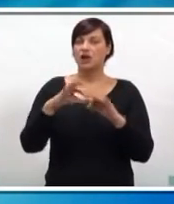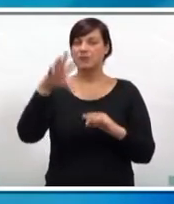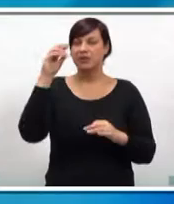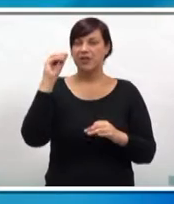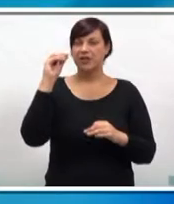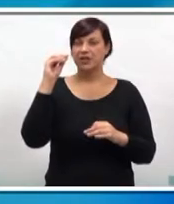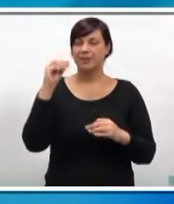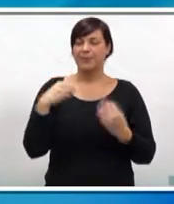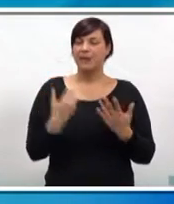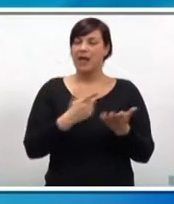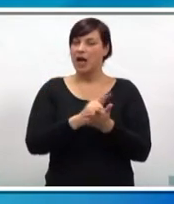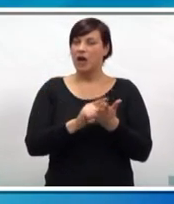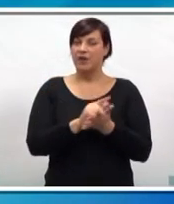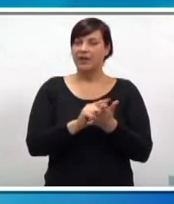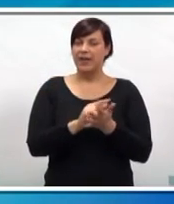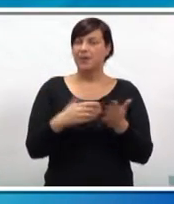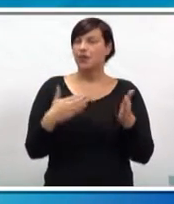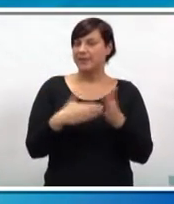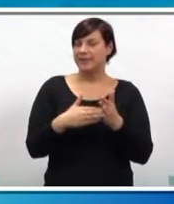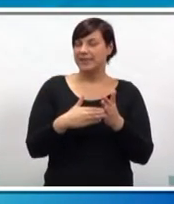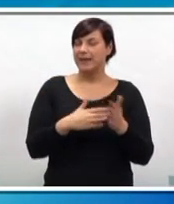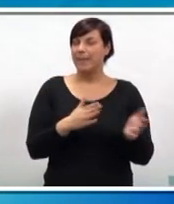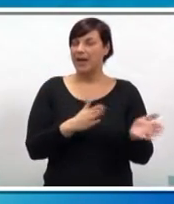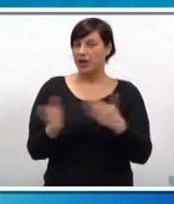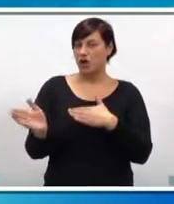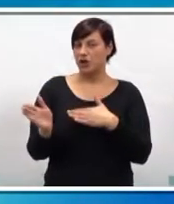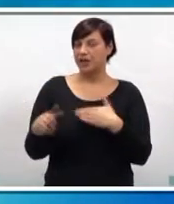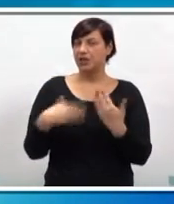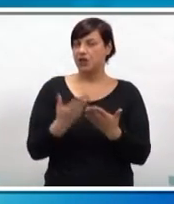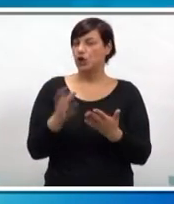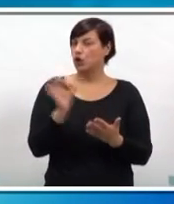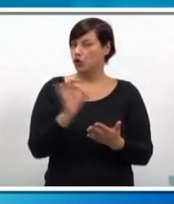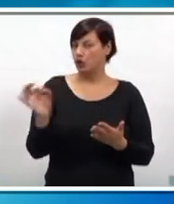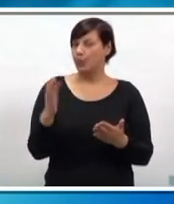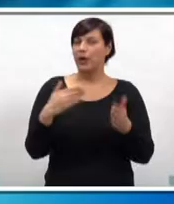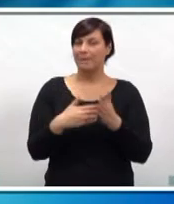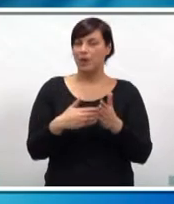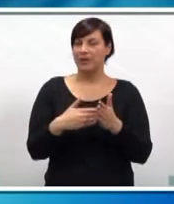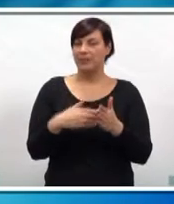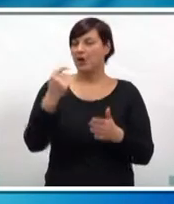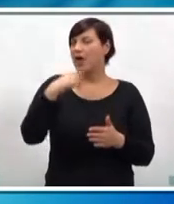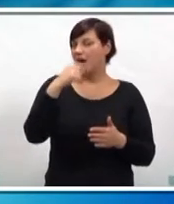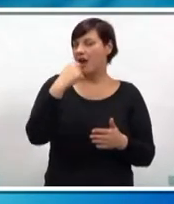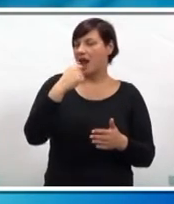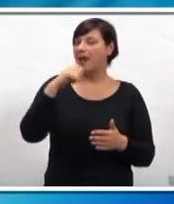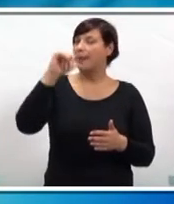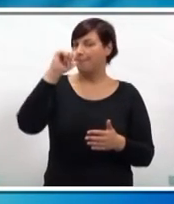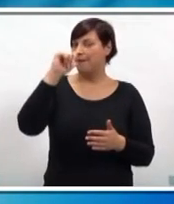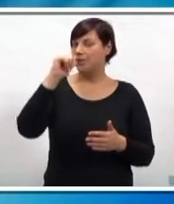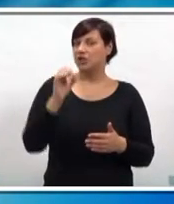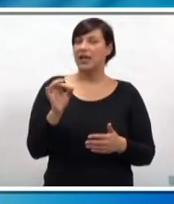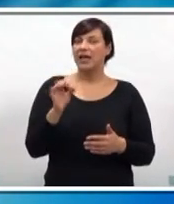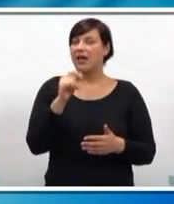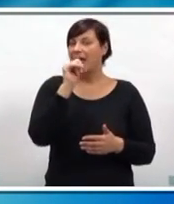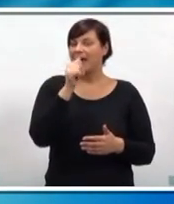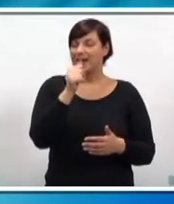svaćamo kao jedno razdoblje u kojem bi se trebali odreći onog dobrog i potrebnog, a to je hrana i piće, a